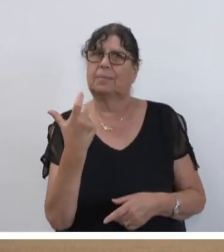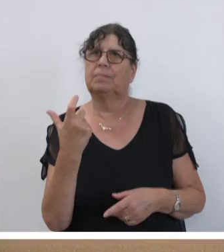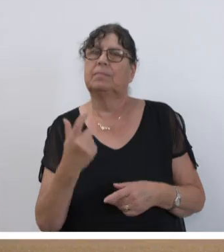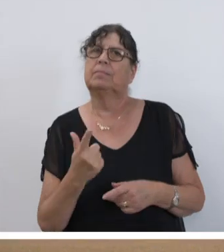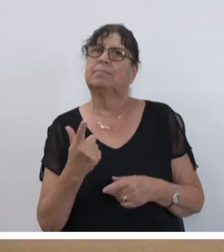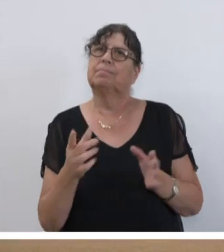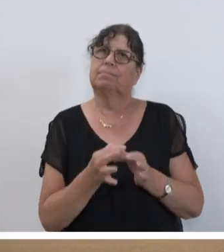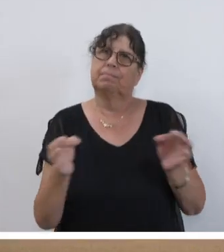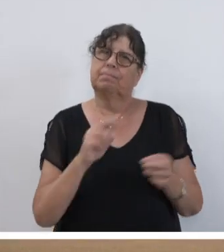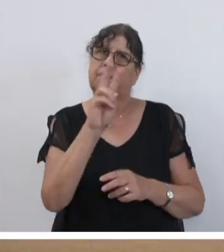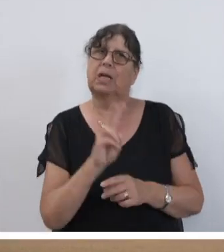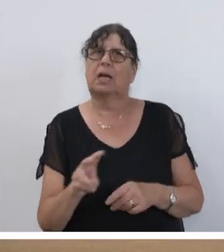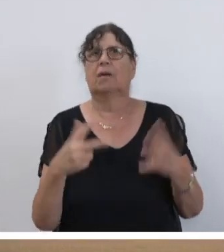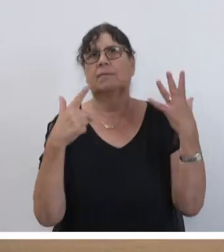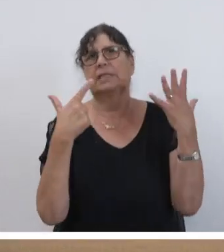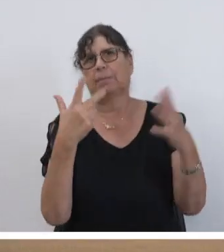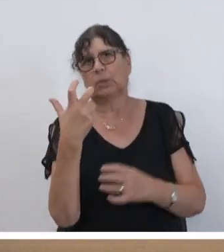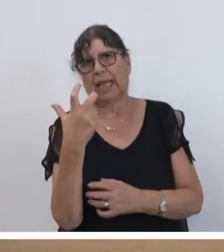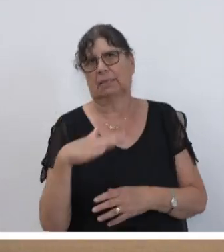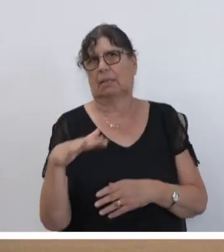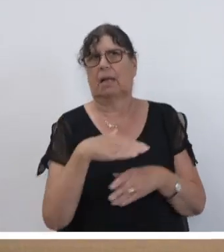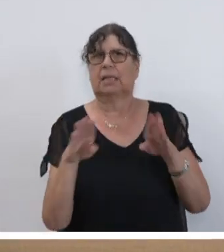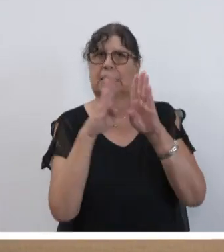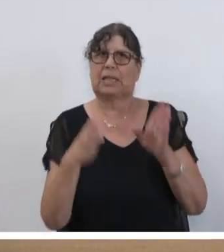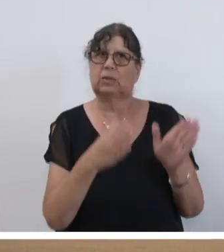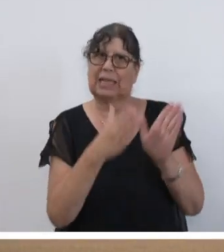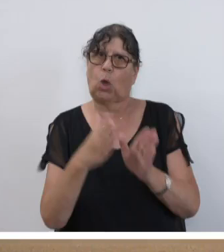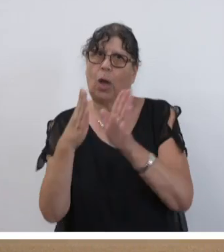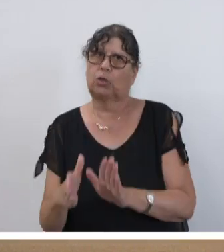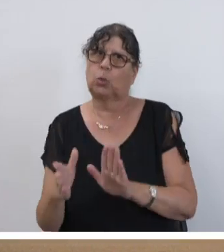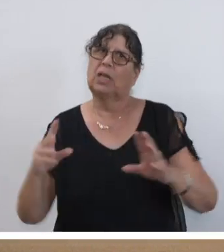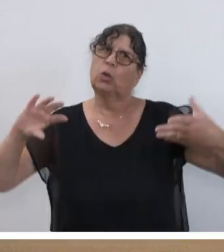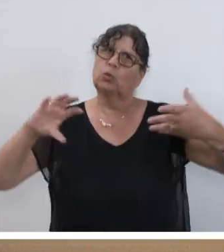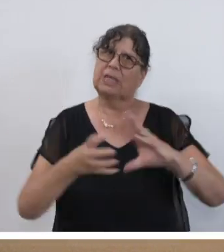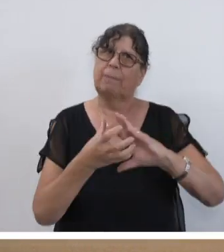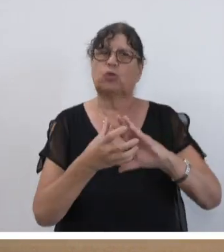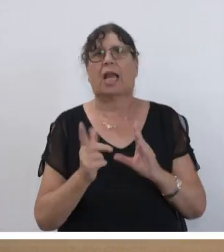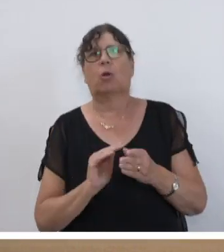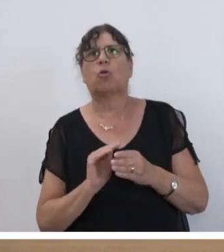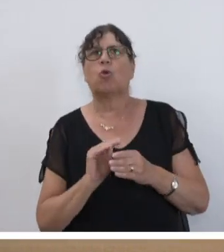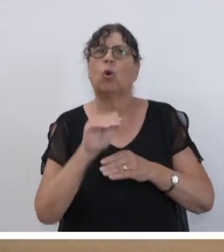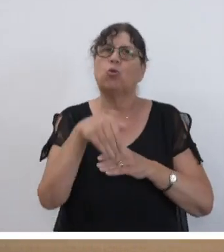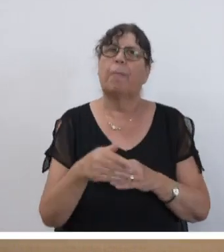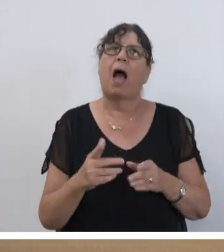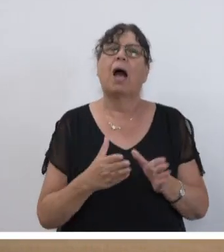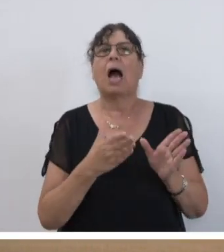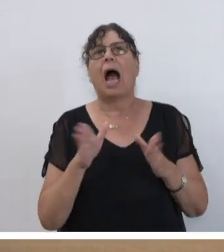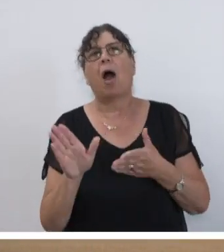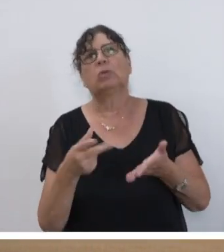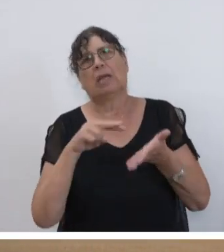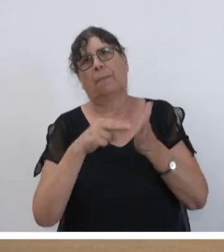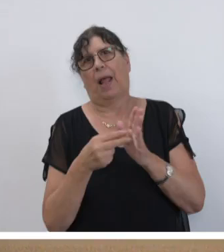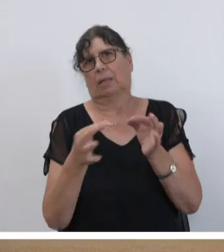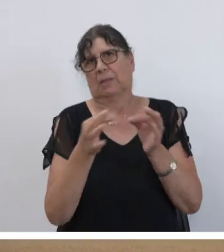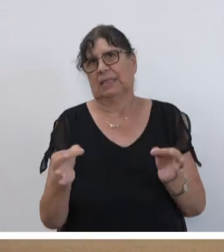gemäß § 37 der Landeshaushaltsordnung eine Zusammenstellung der über- und außerplanmäßigen Haushaltsausgaben im